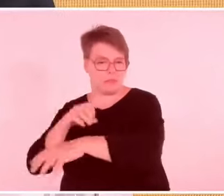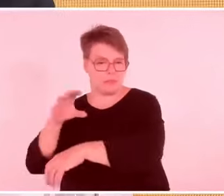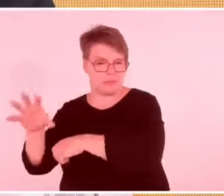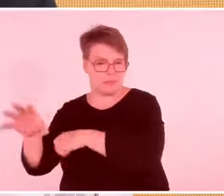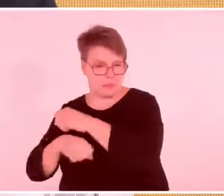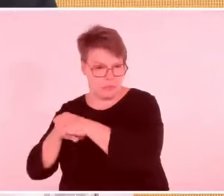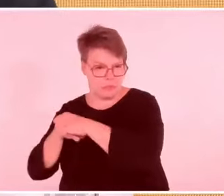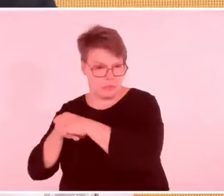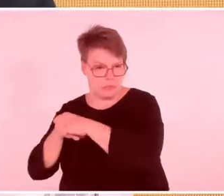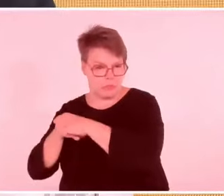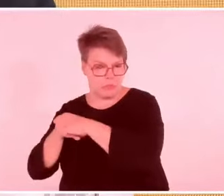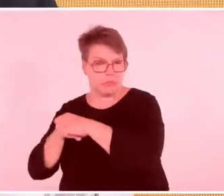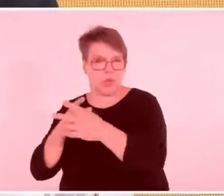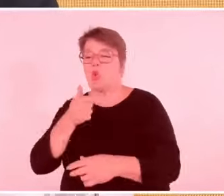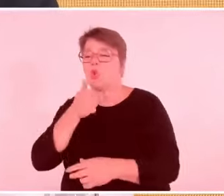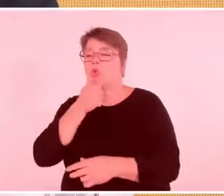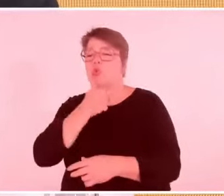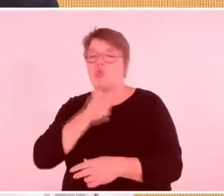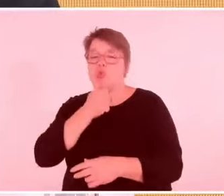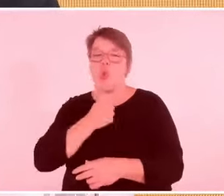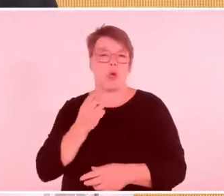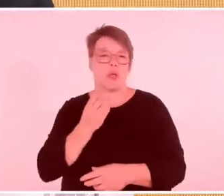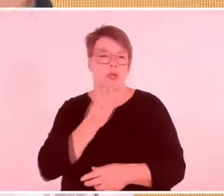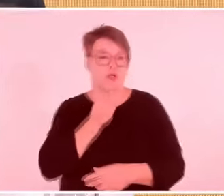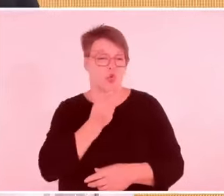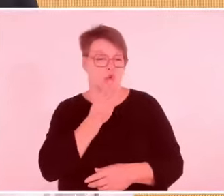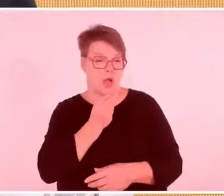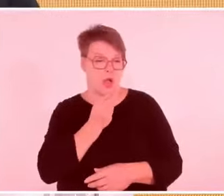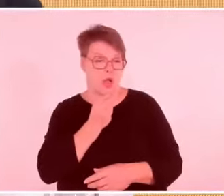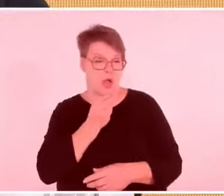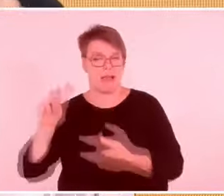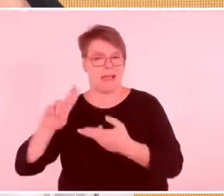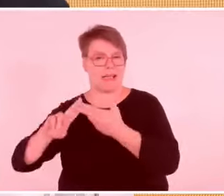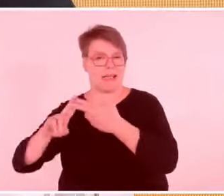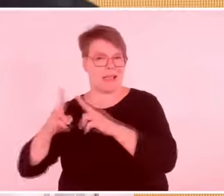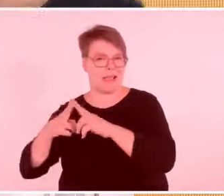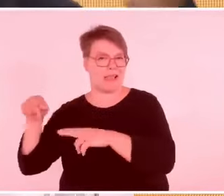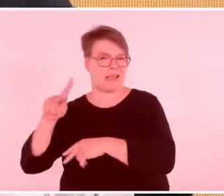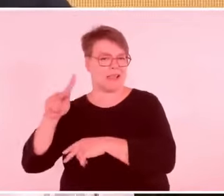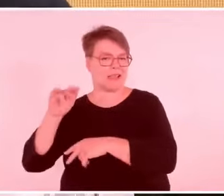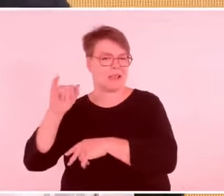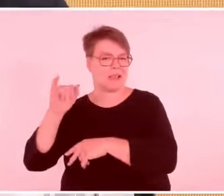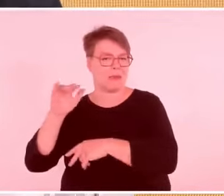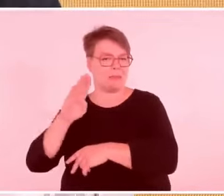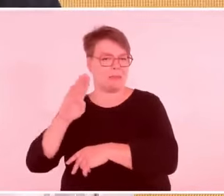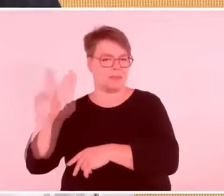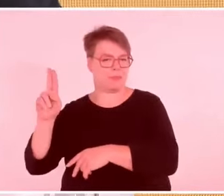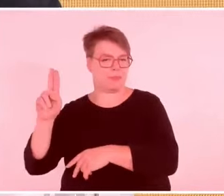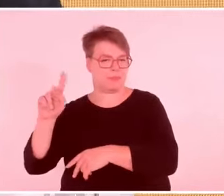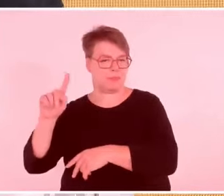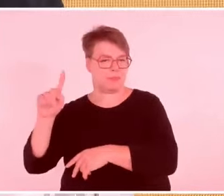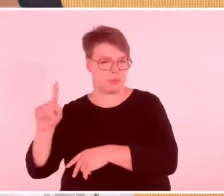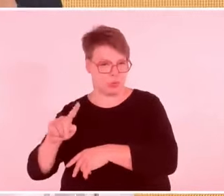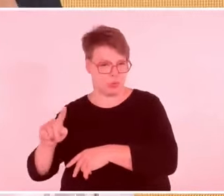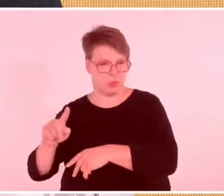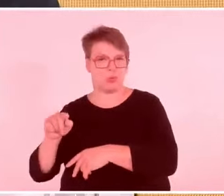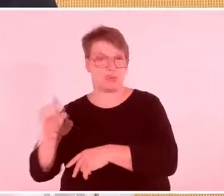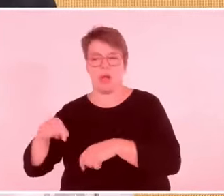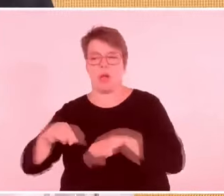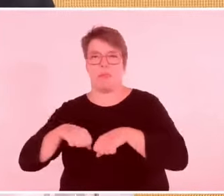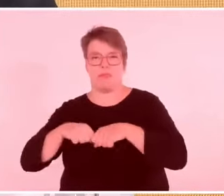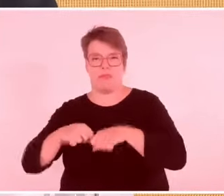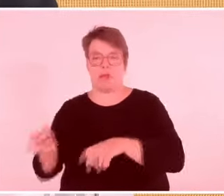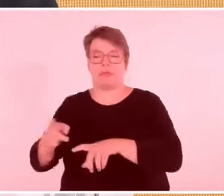zu ihm hin galoppiert, um sie wegzujagen. Er wurde dann von den Palästinensern ergriffen und als die Vereinten